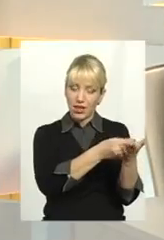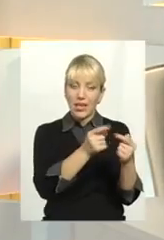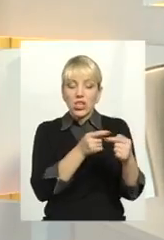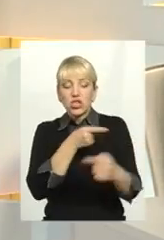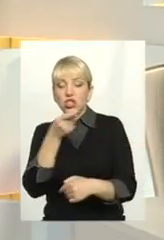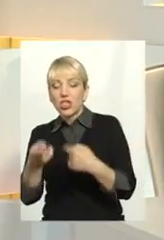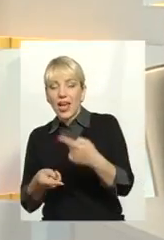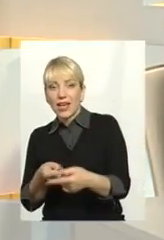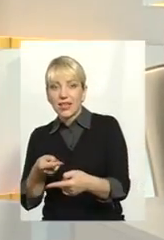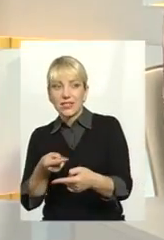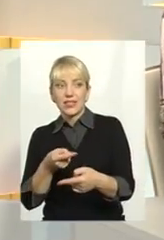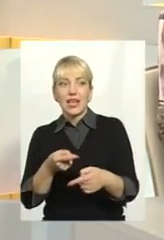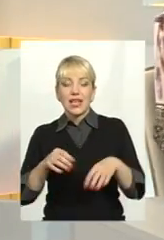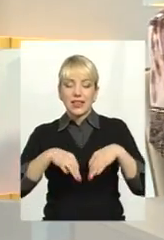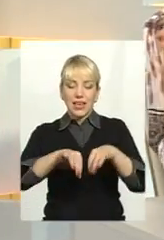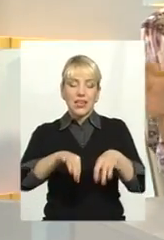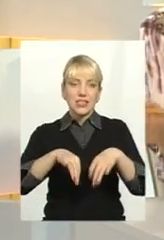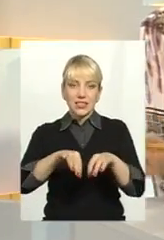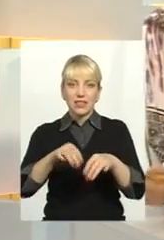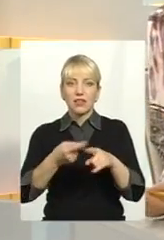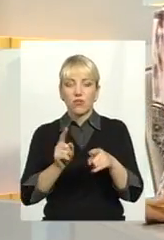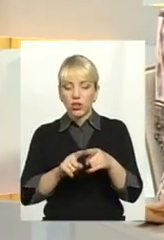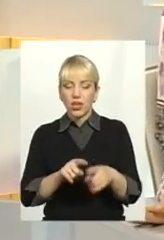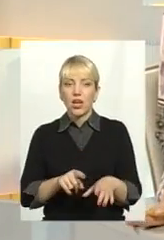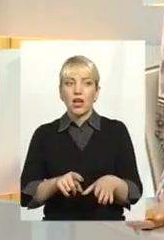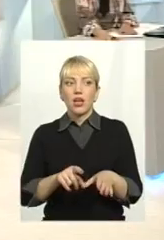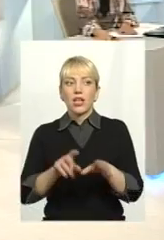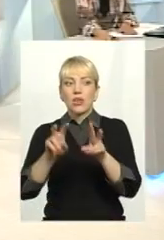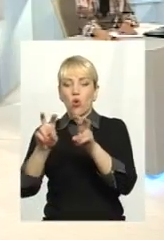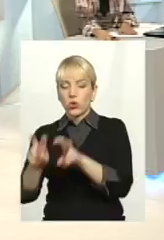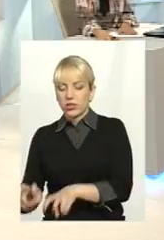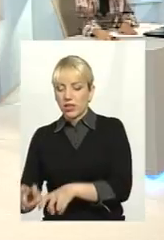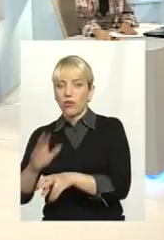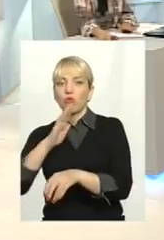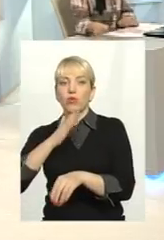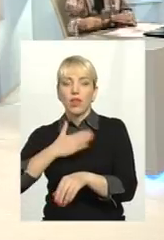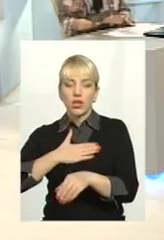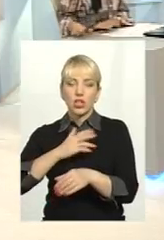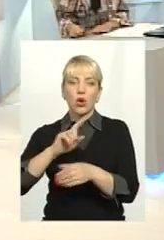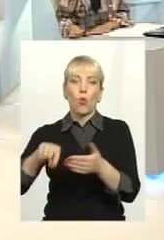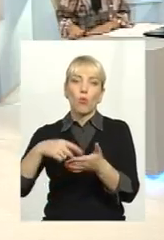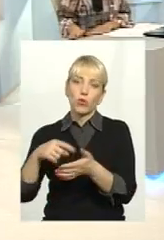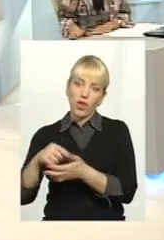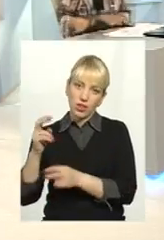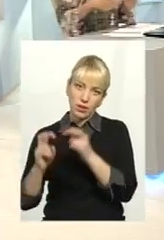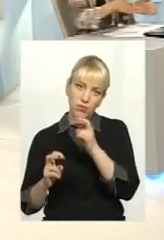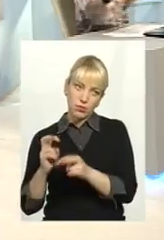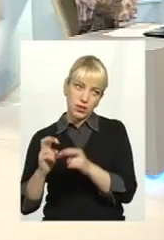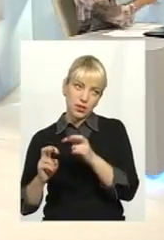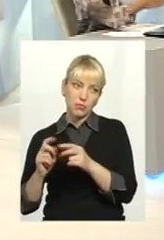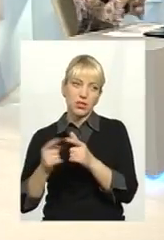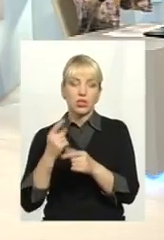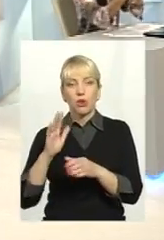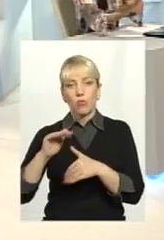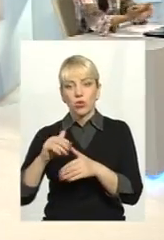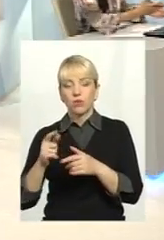транзитом вони проходять і усідають в наших, чи то комунальних підприємствах, а чи то потім з